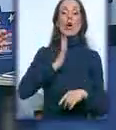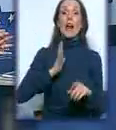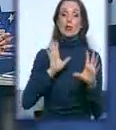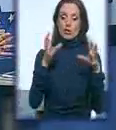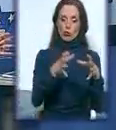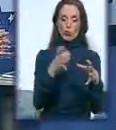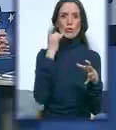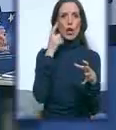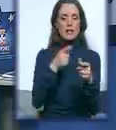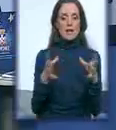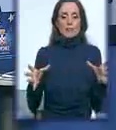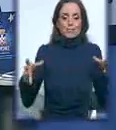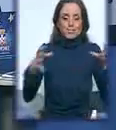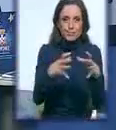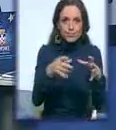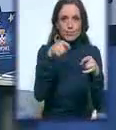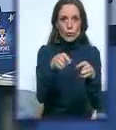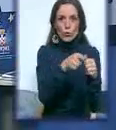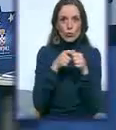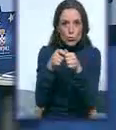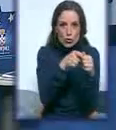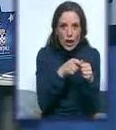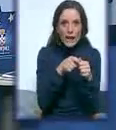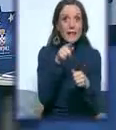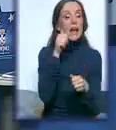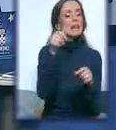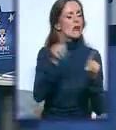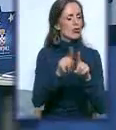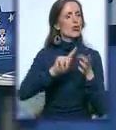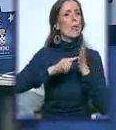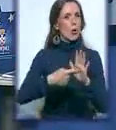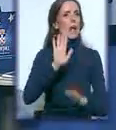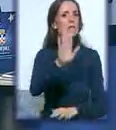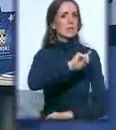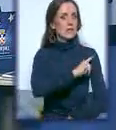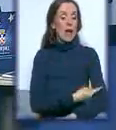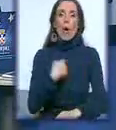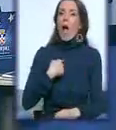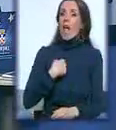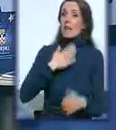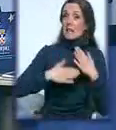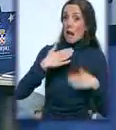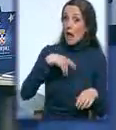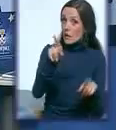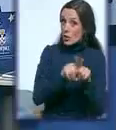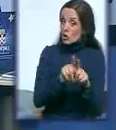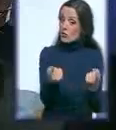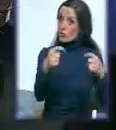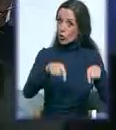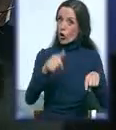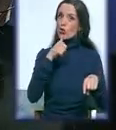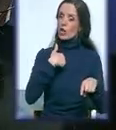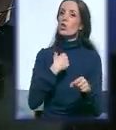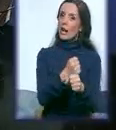u udruženja, i taj dan će isto pokazati svoju snagu, a nadam se da ćete i vi doći i da ćete nas podržati u našem